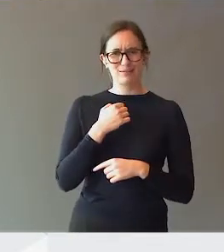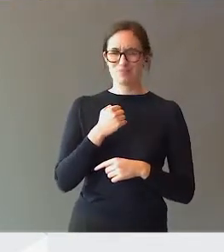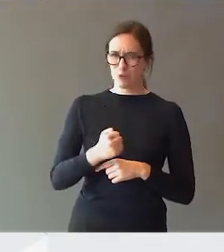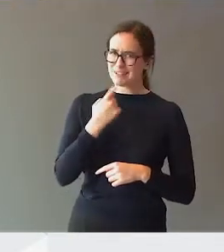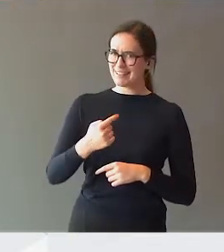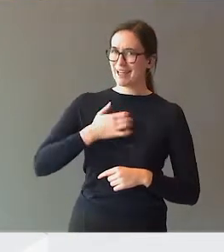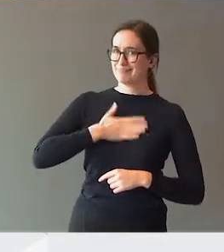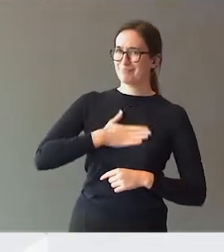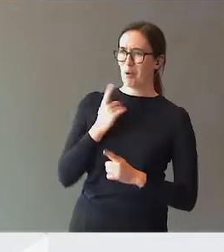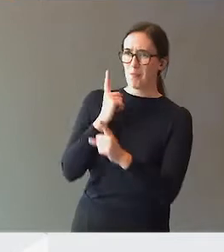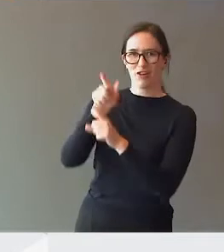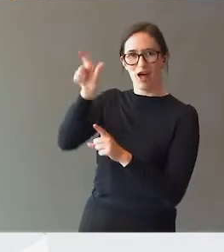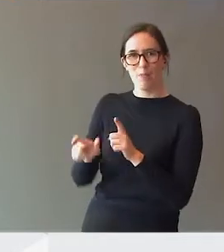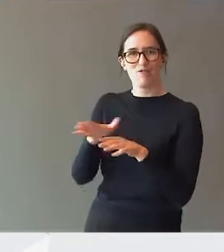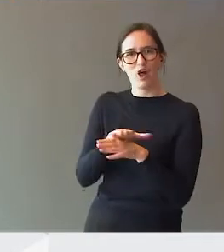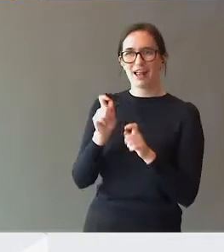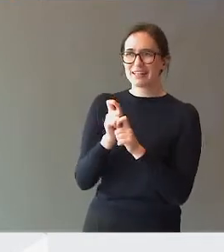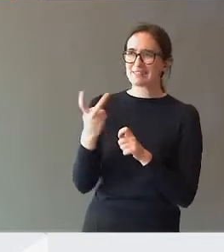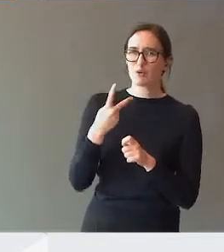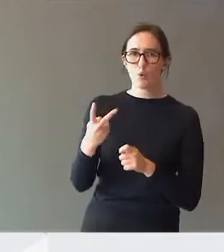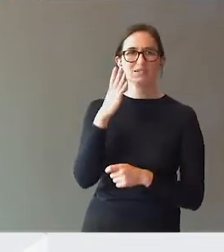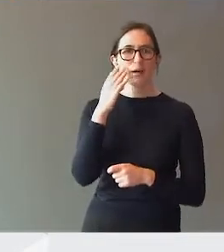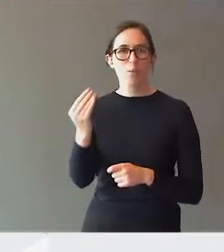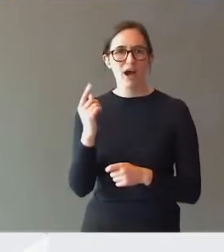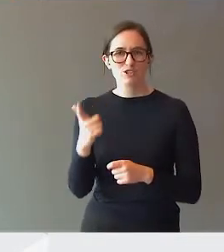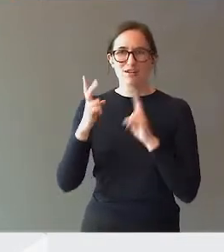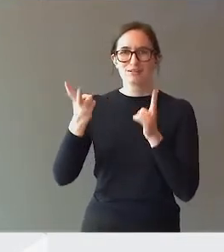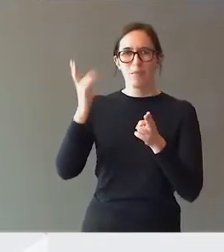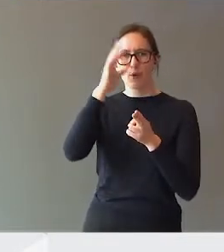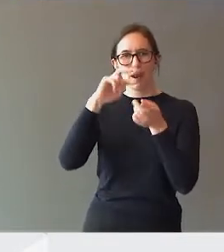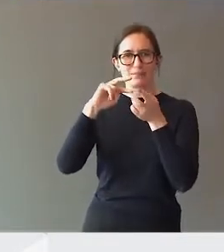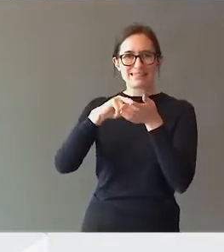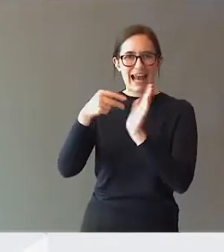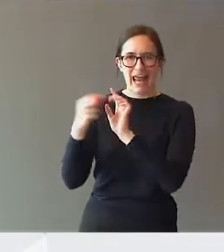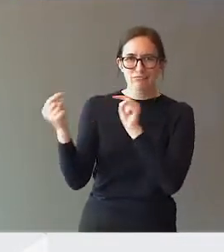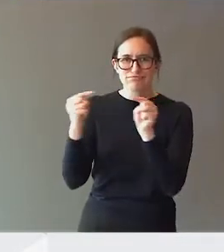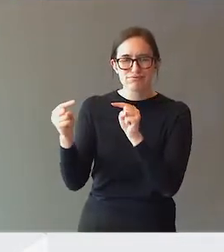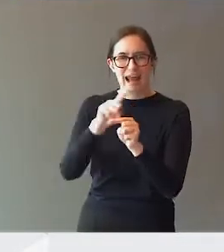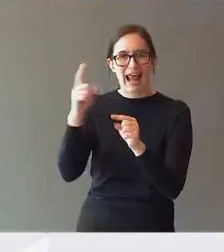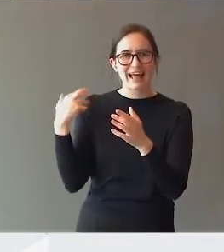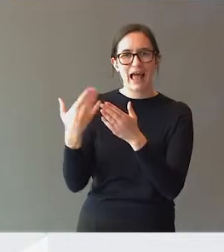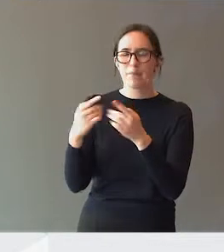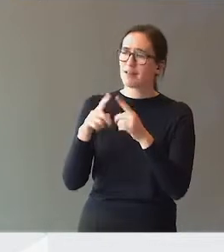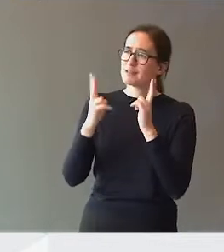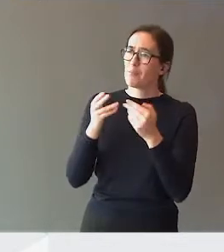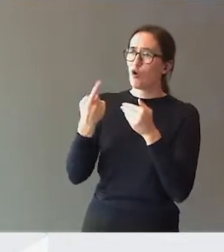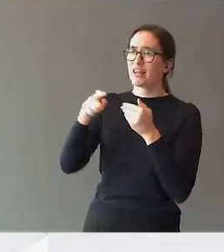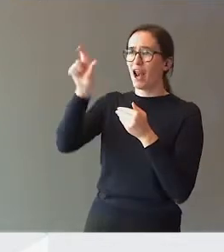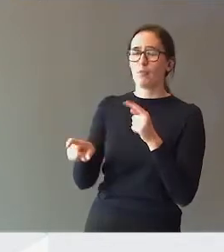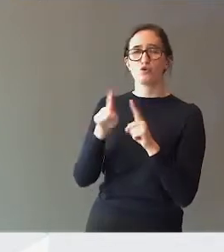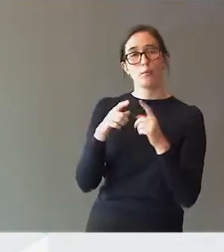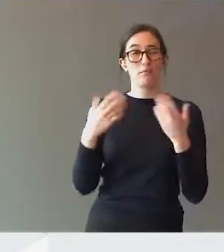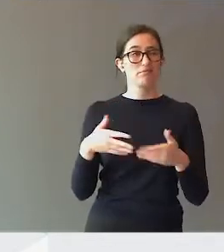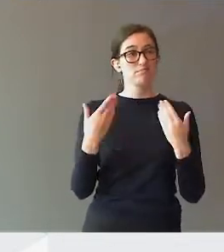måte nesten at vi har blitt samboere. synes jeg har levd med disse problemstillingene så lenge, men jeg har litt samme forhold til ham som jeg har til Jesus, rett og slett.